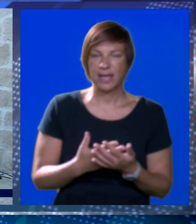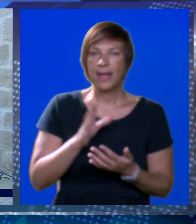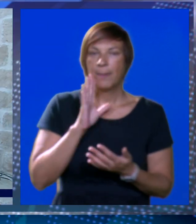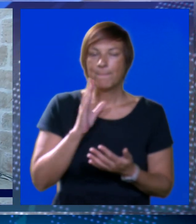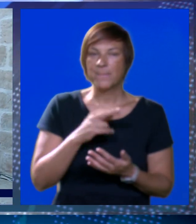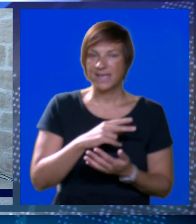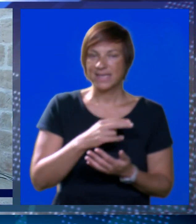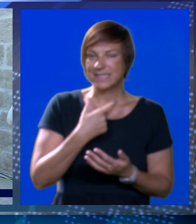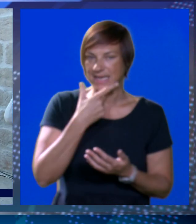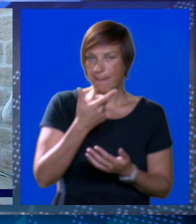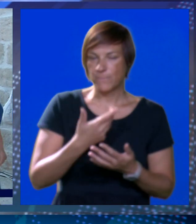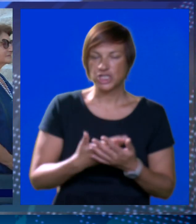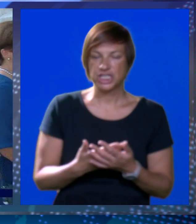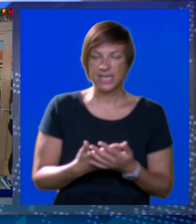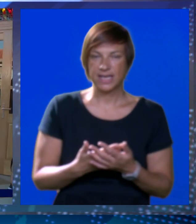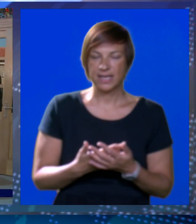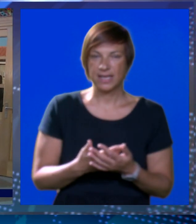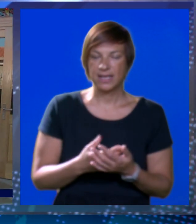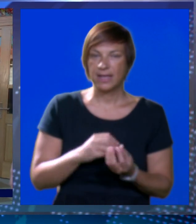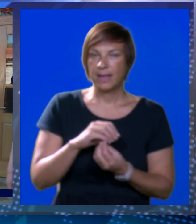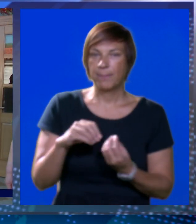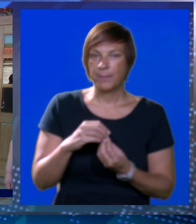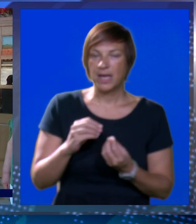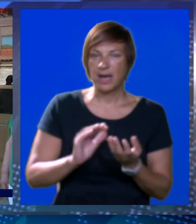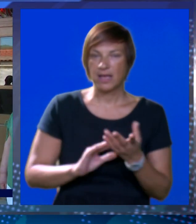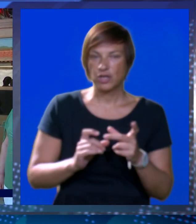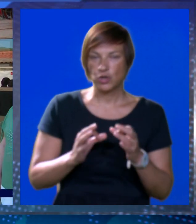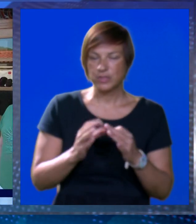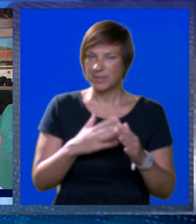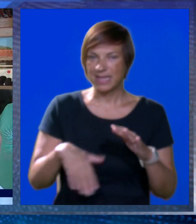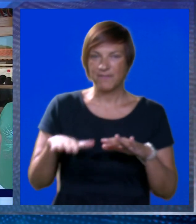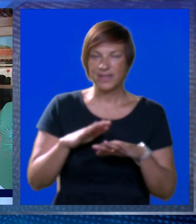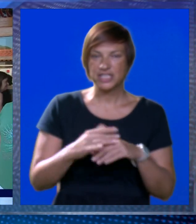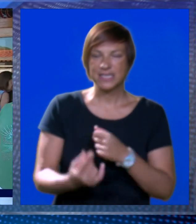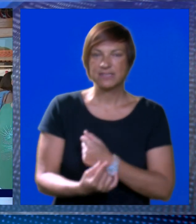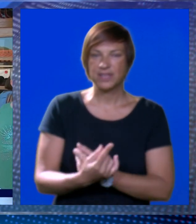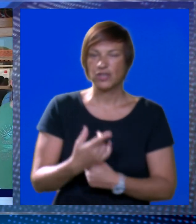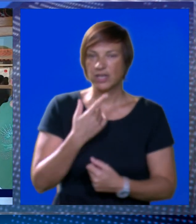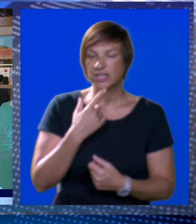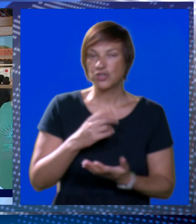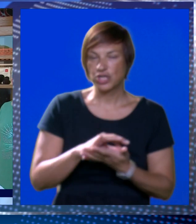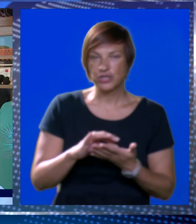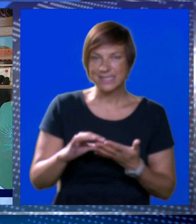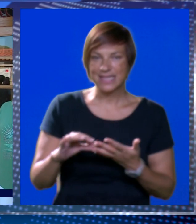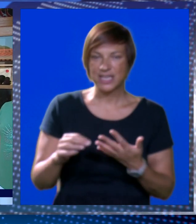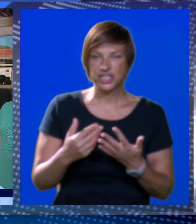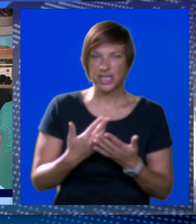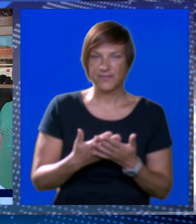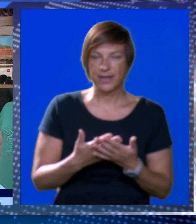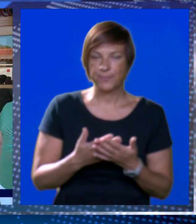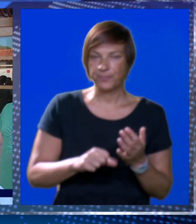i majka sina Božjega. Blagda male Gosped, samo posebno ima veličanstven događaj koji značava